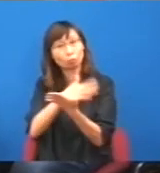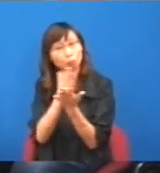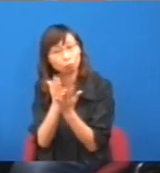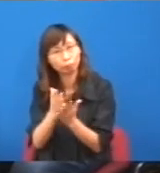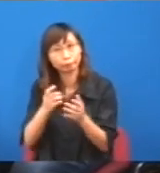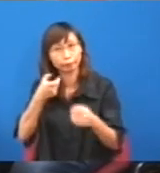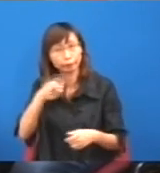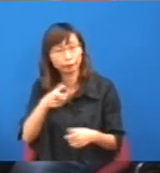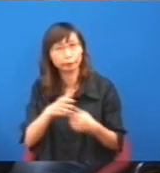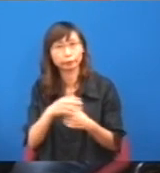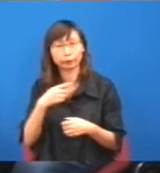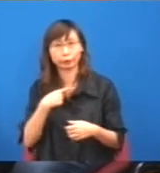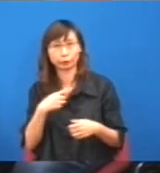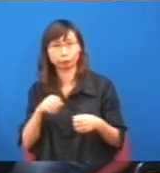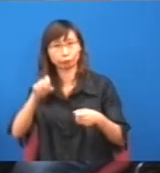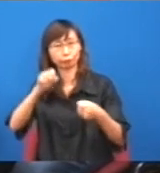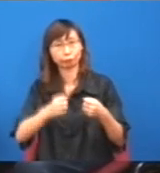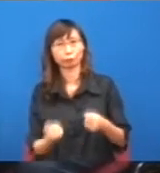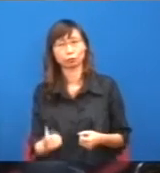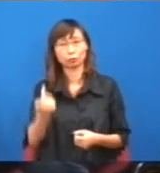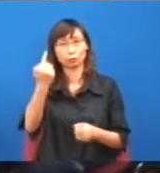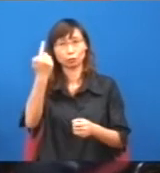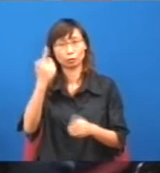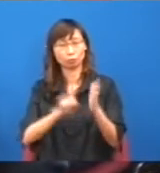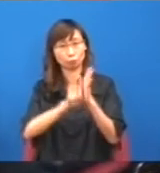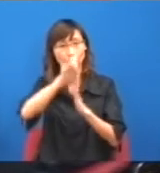市場當然不會旺盛,當然沒有人買東西,對,就很簡單,